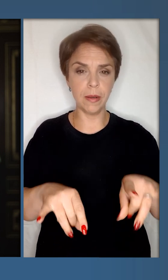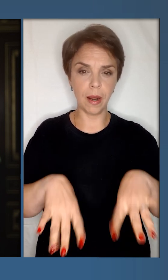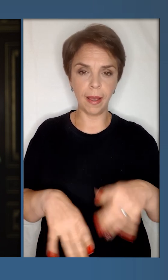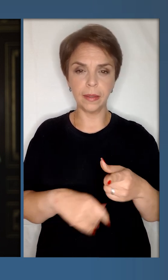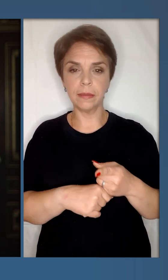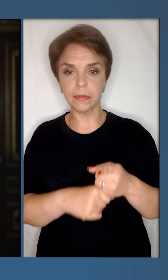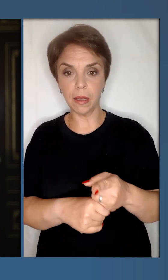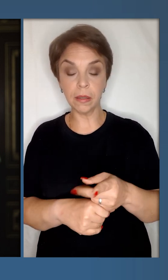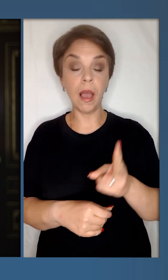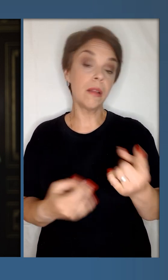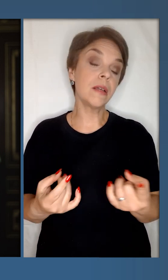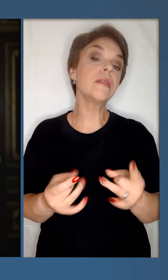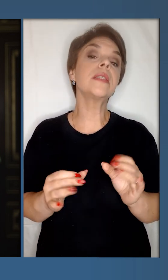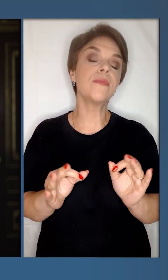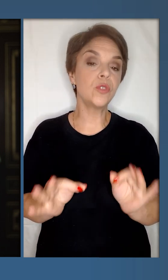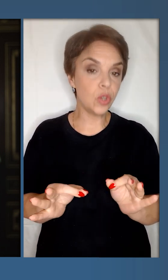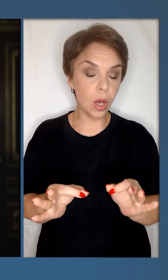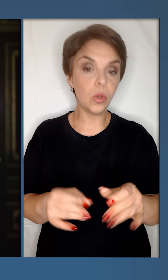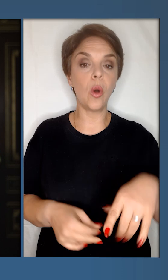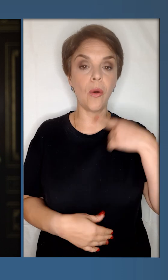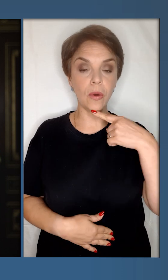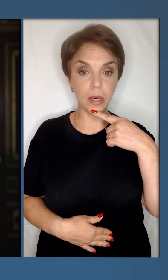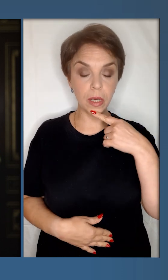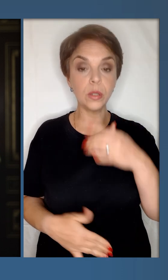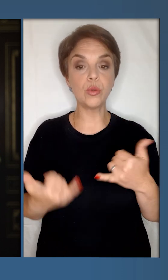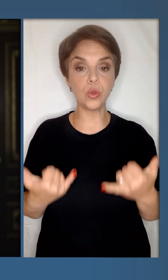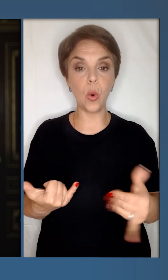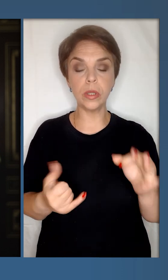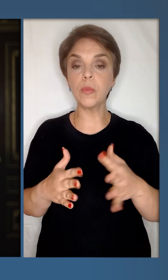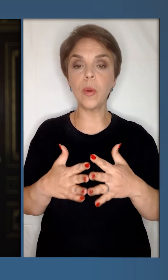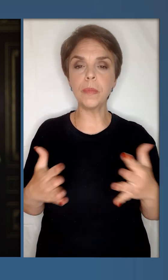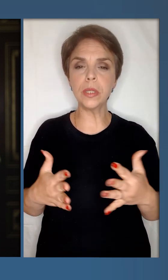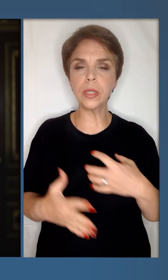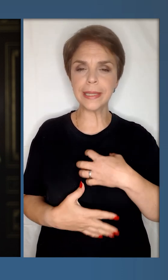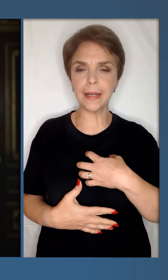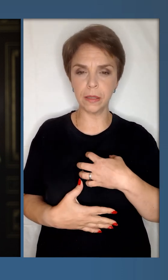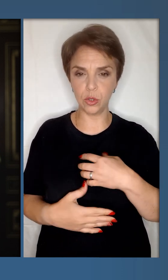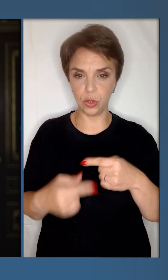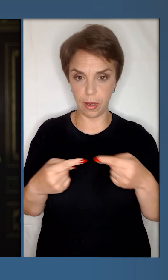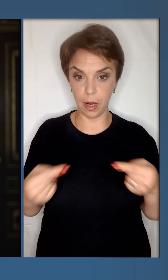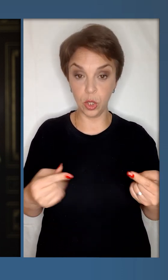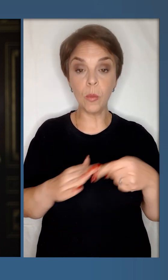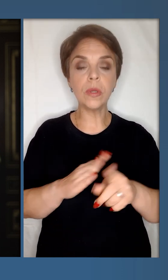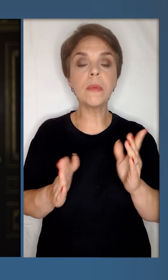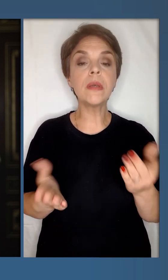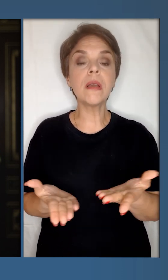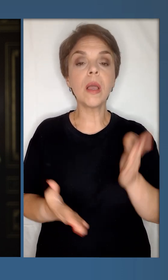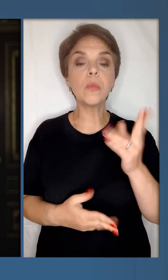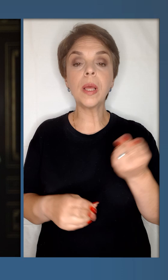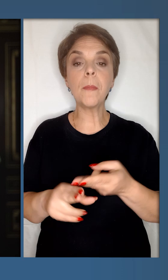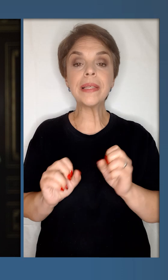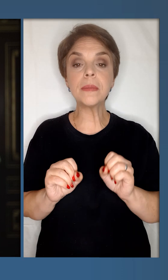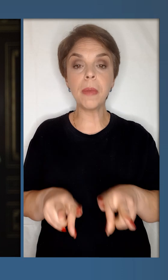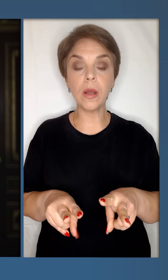ракети, танки. Але, звичайно, говорили сьогодні і про більш стратегічні речі, про те, яким буде